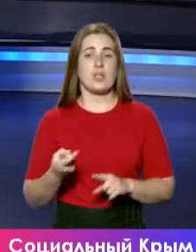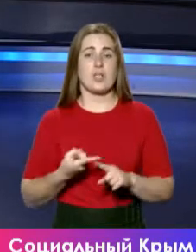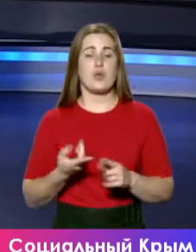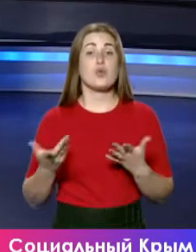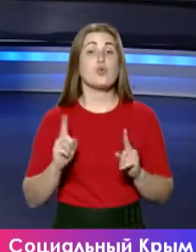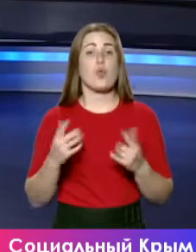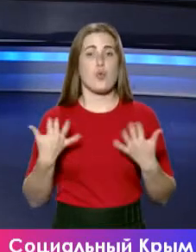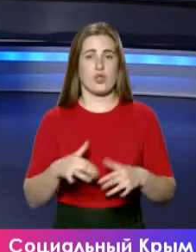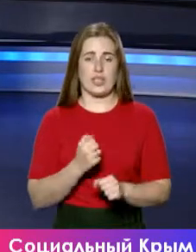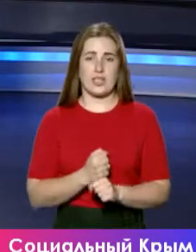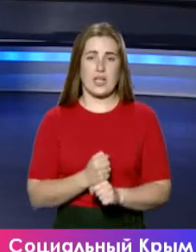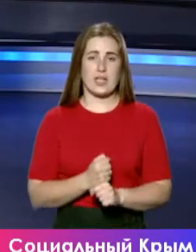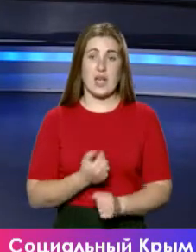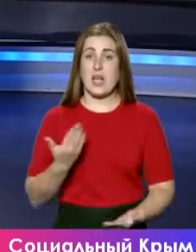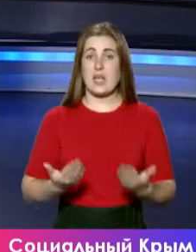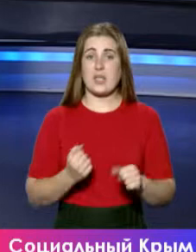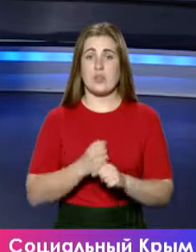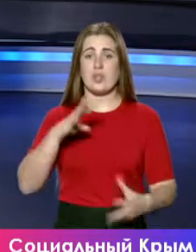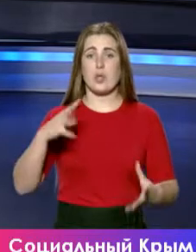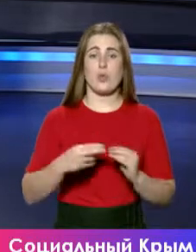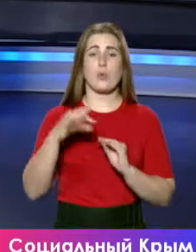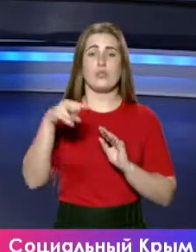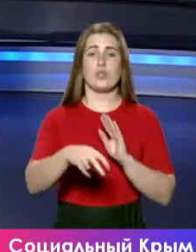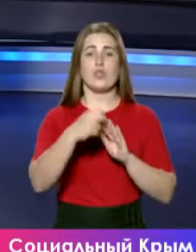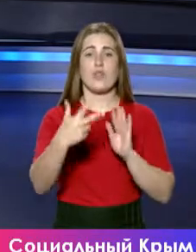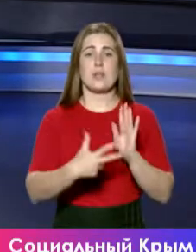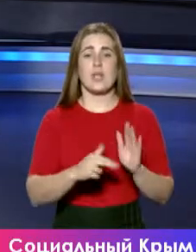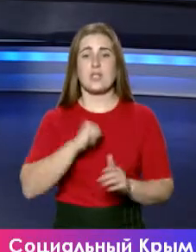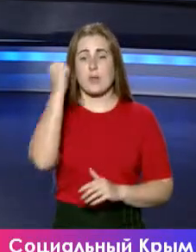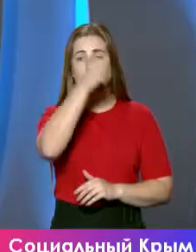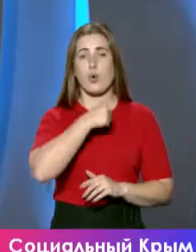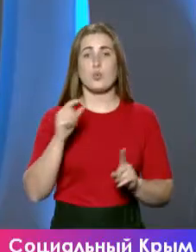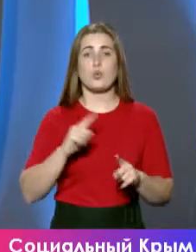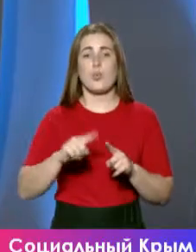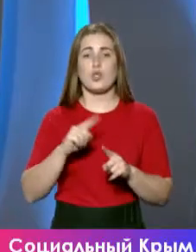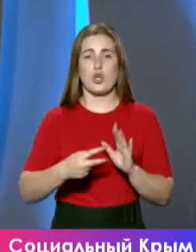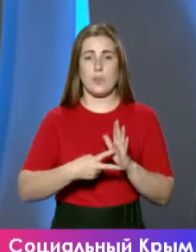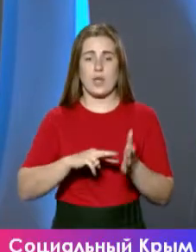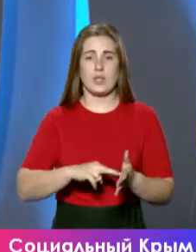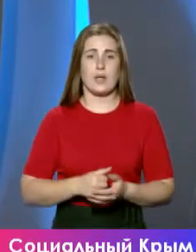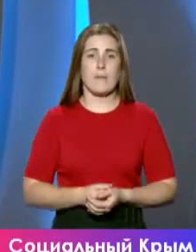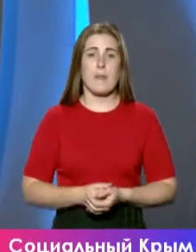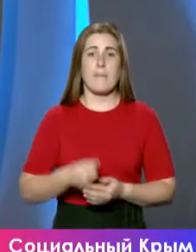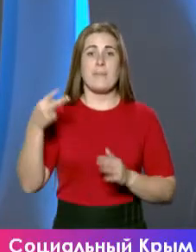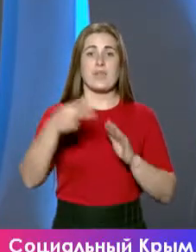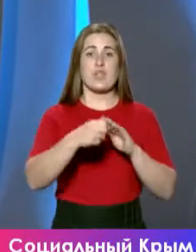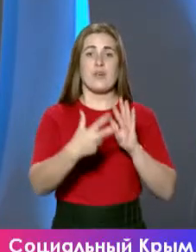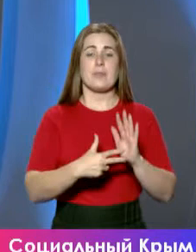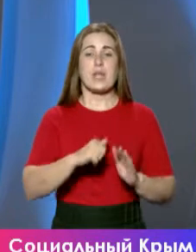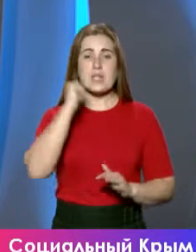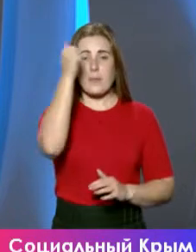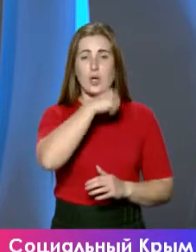Что уже сделано, если подводить итоги, по 2018 годам и что в ближайших планах? В 2018 году